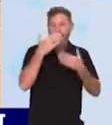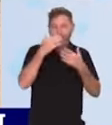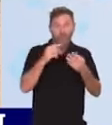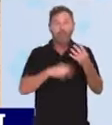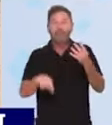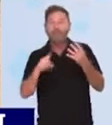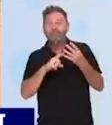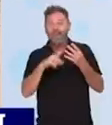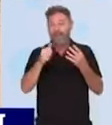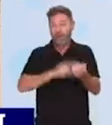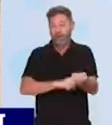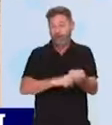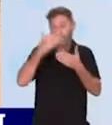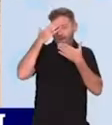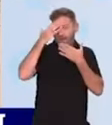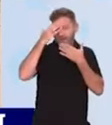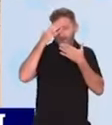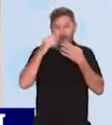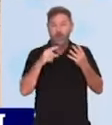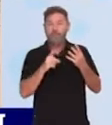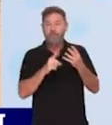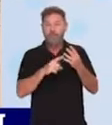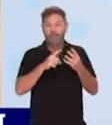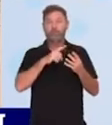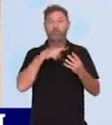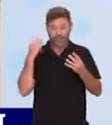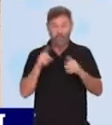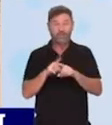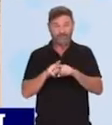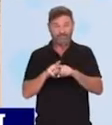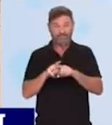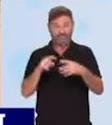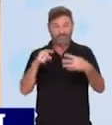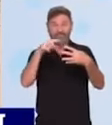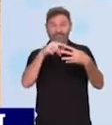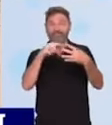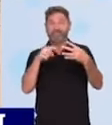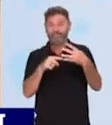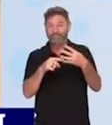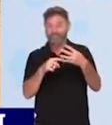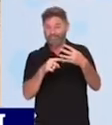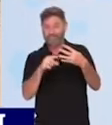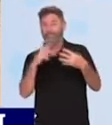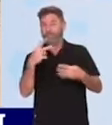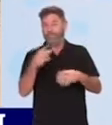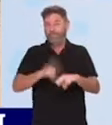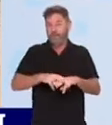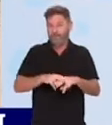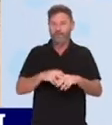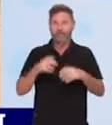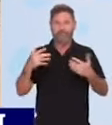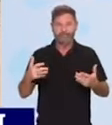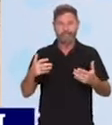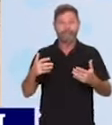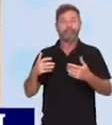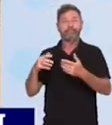marocain qui lui a été tué. Ce que dit le Quai d'Or, c'est que le centre de crise du ministère des